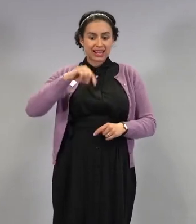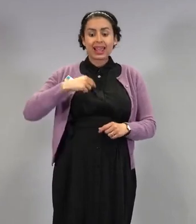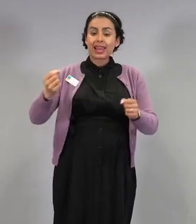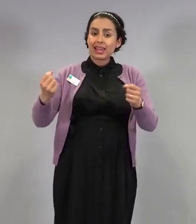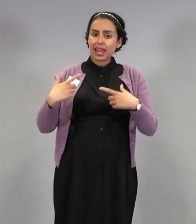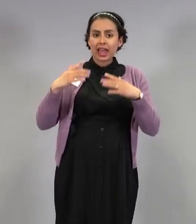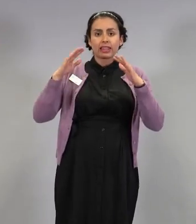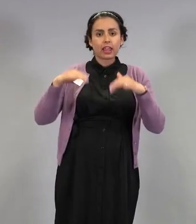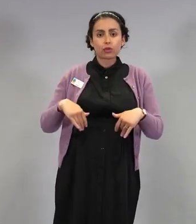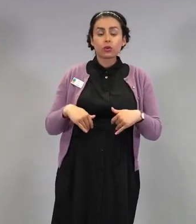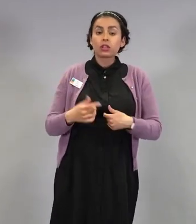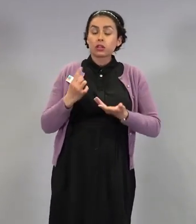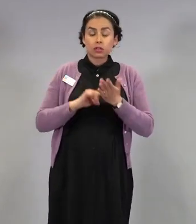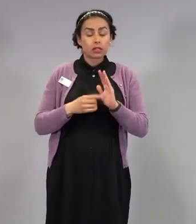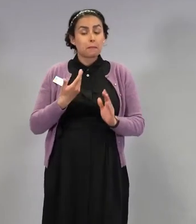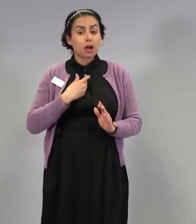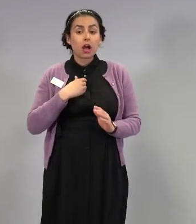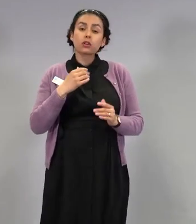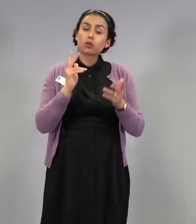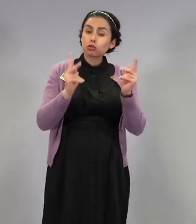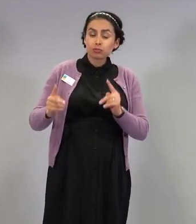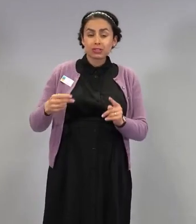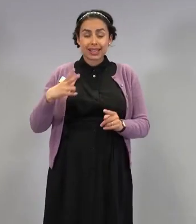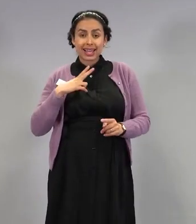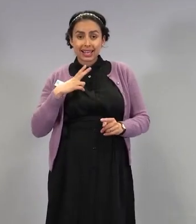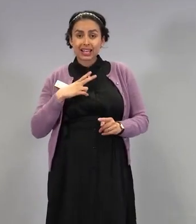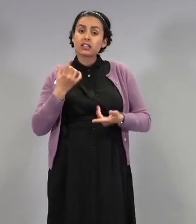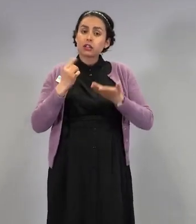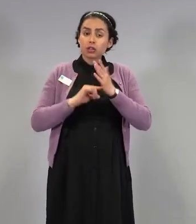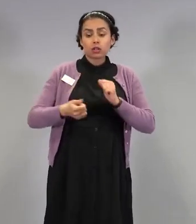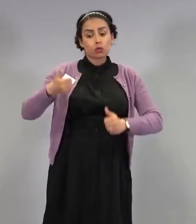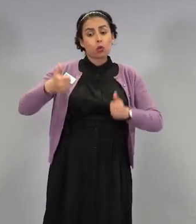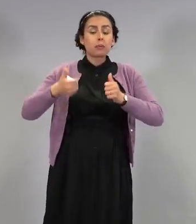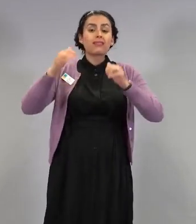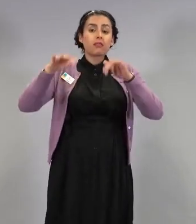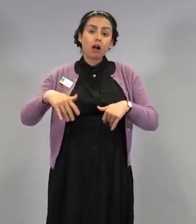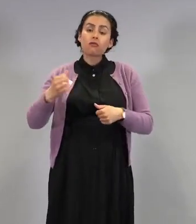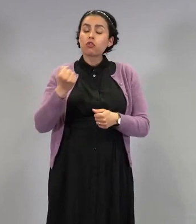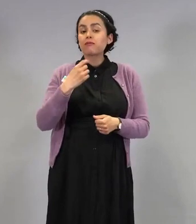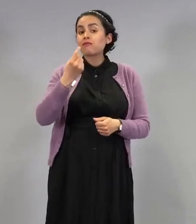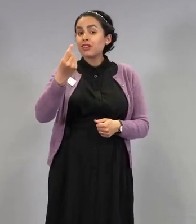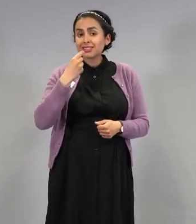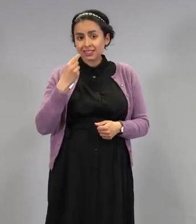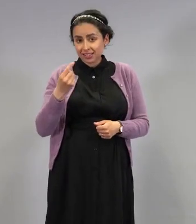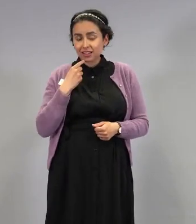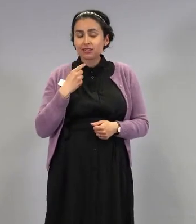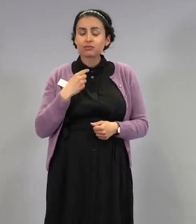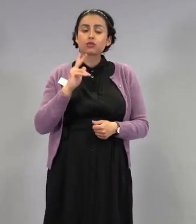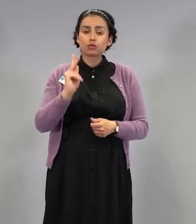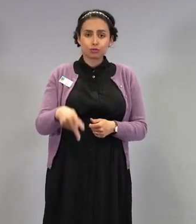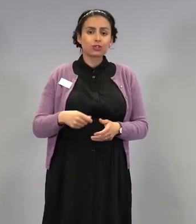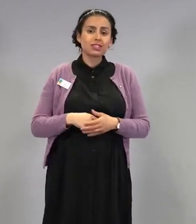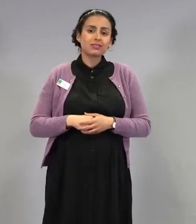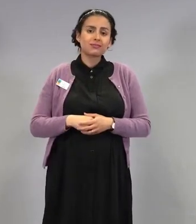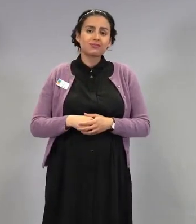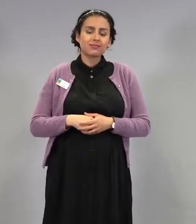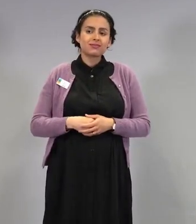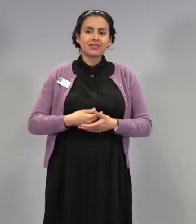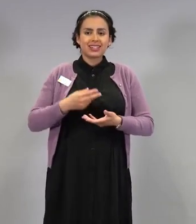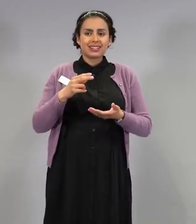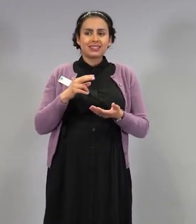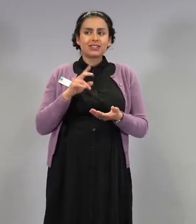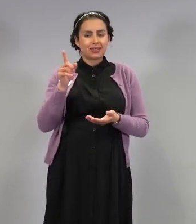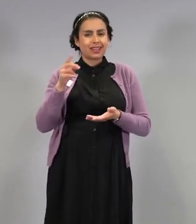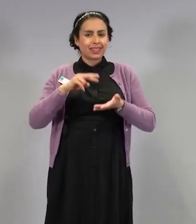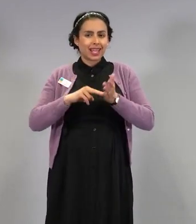myös jäljellä. Ja voitte siis vastata kumpi tahansa, että tekniikka poimii sitten sen henkilön ruudulle,